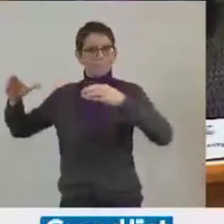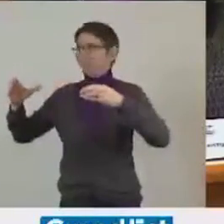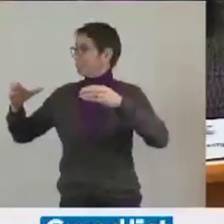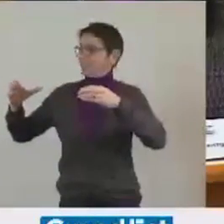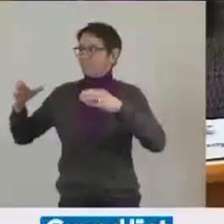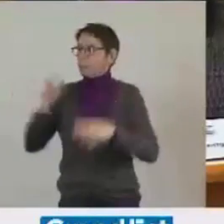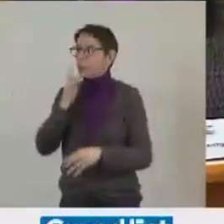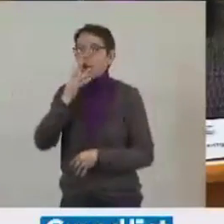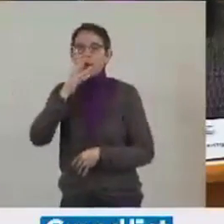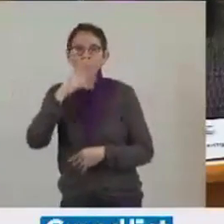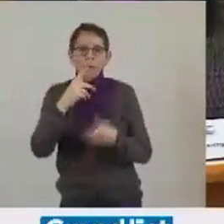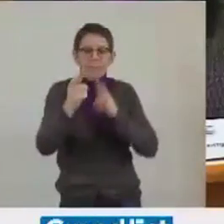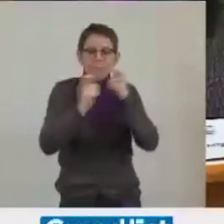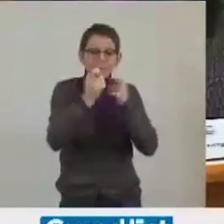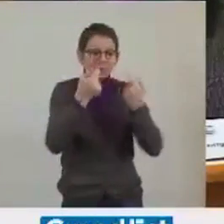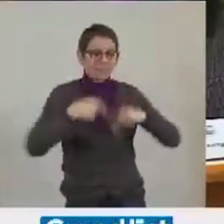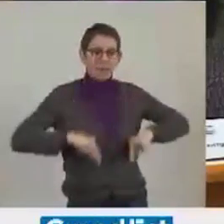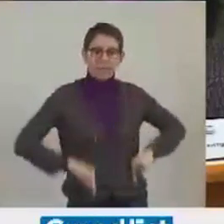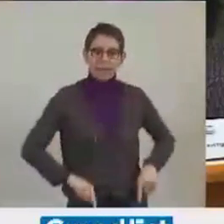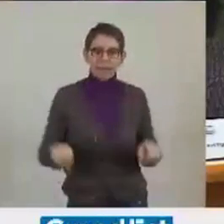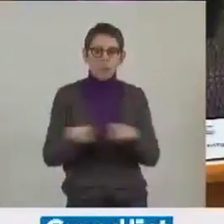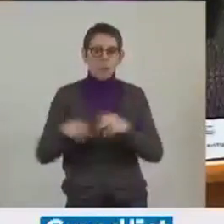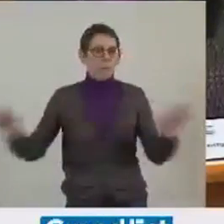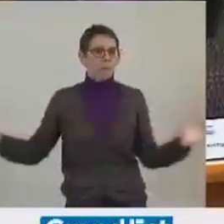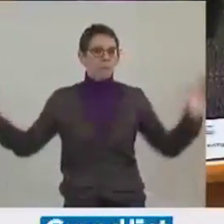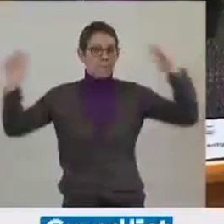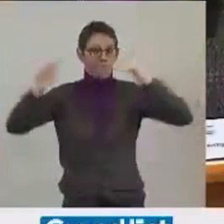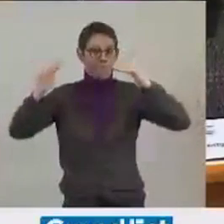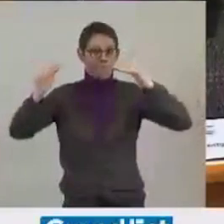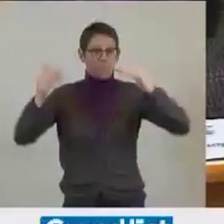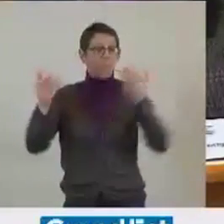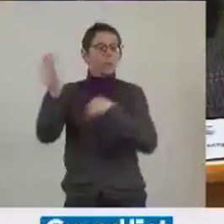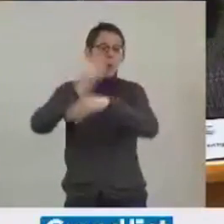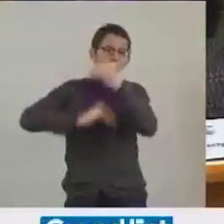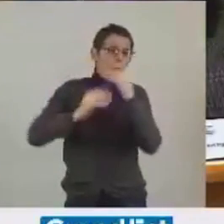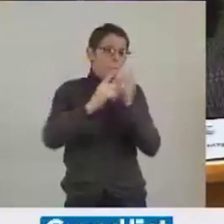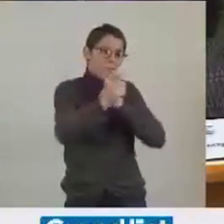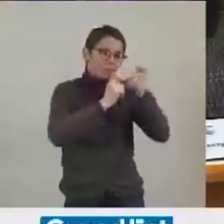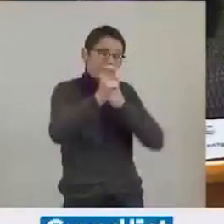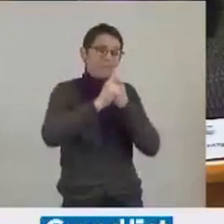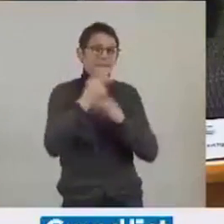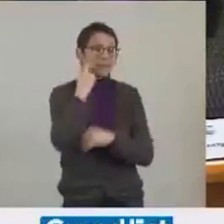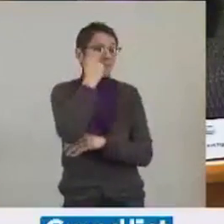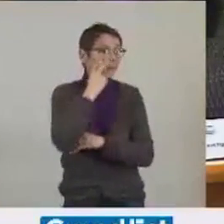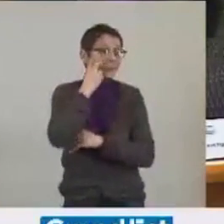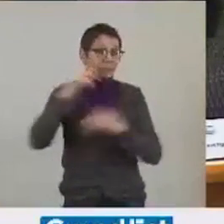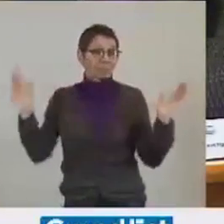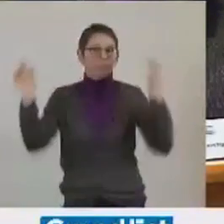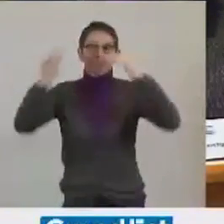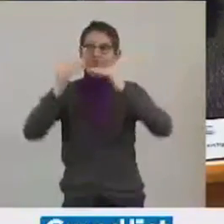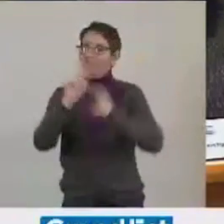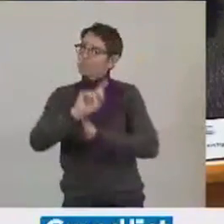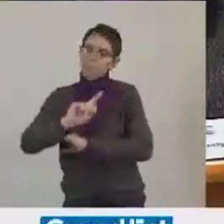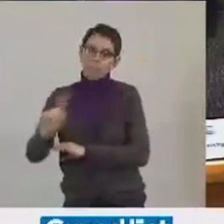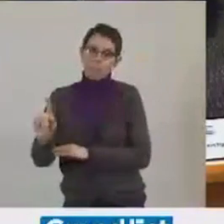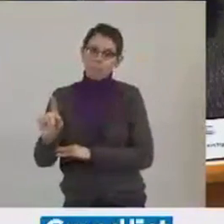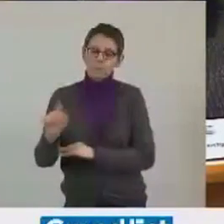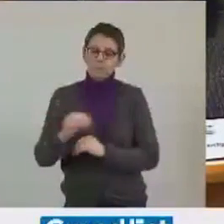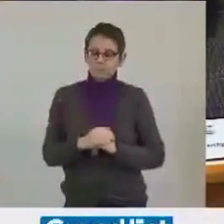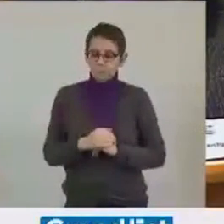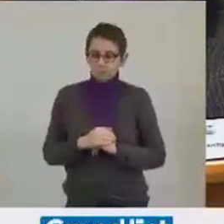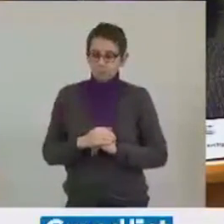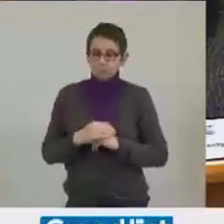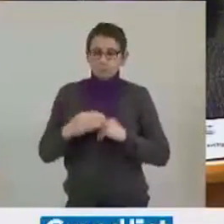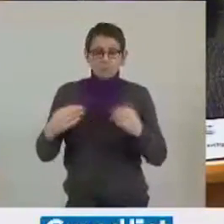'égal à égal avec l'État ou la SNCF pour améliorer le service ferroviaire pour nos habitants. Quand la région Grand Est